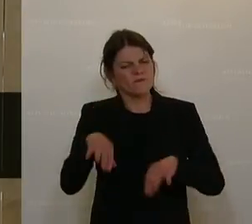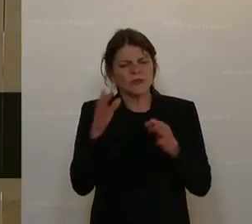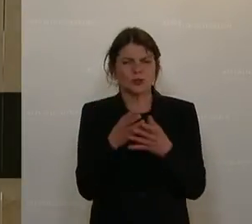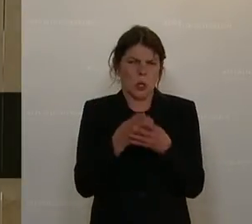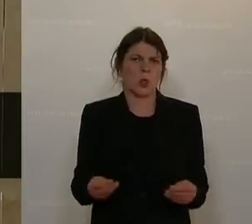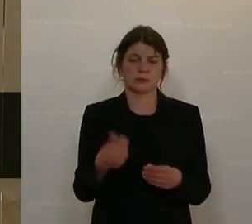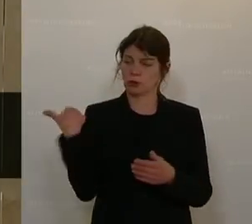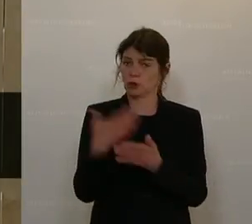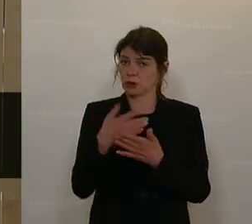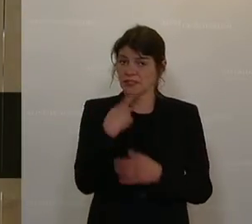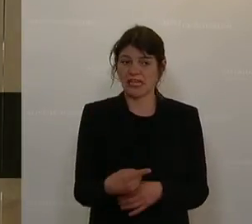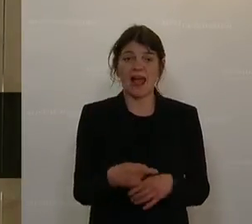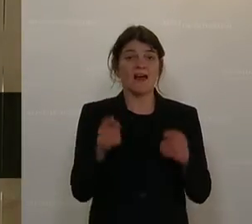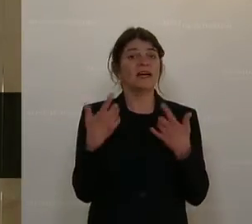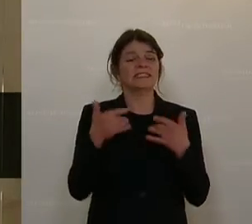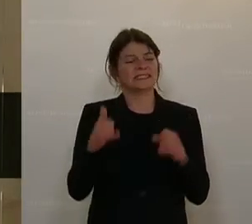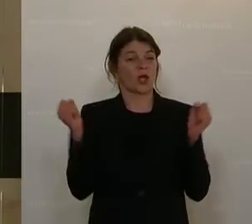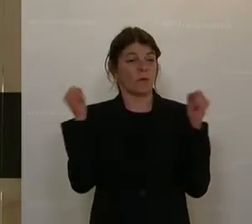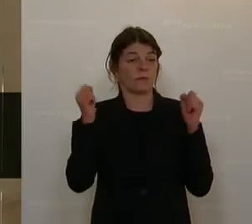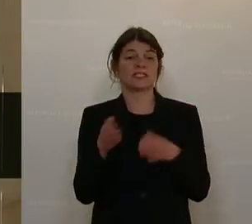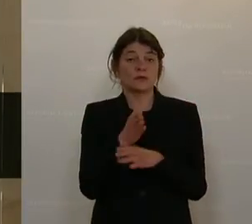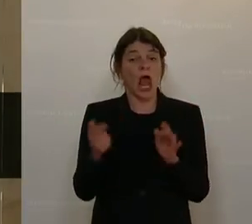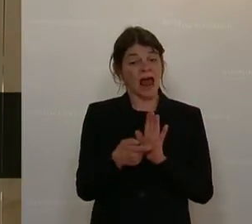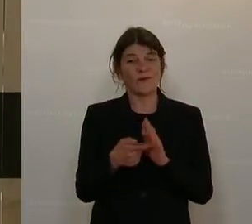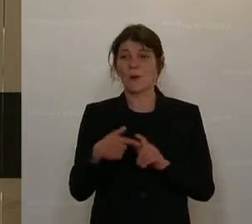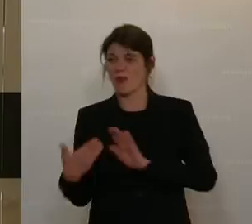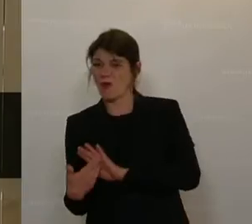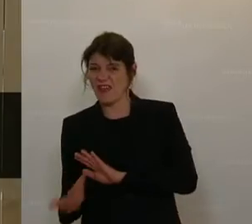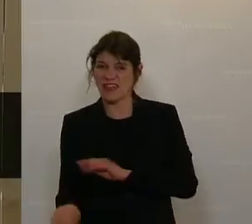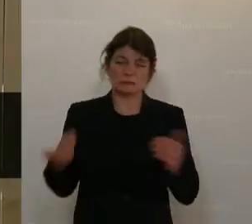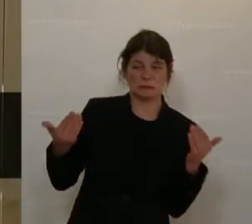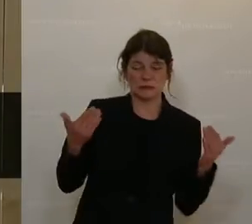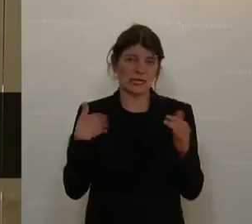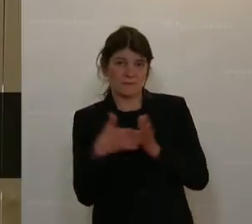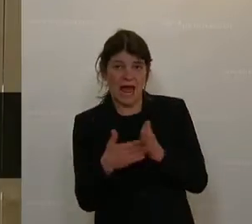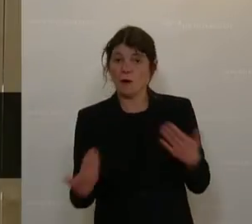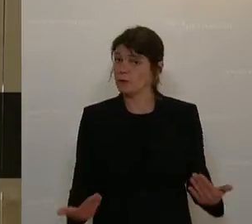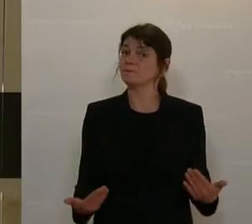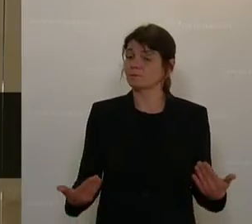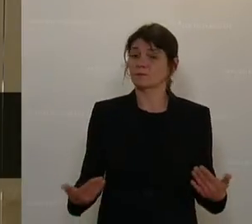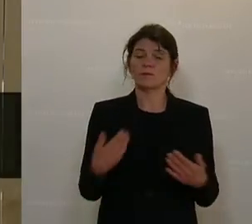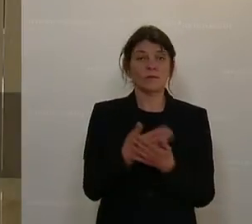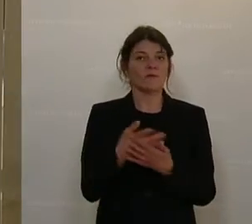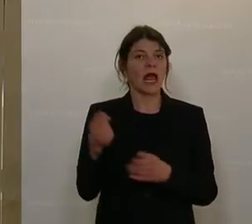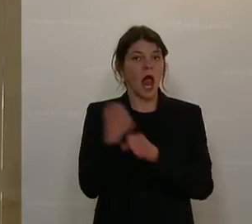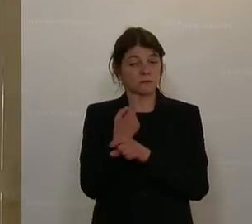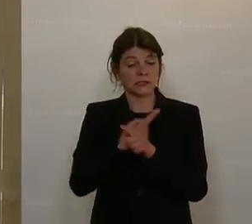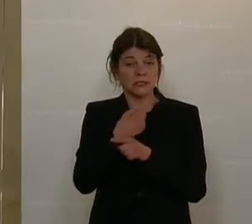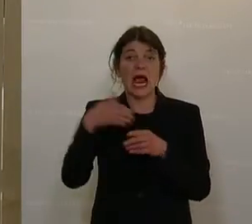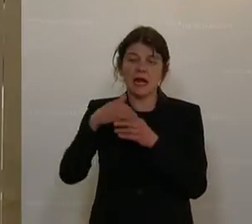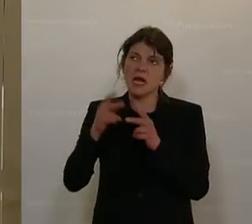angesprochen, die einfach ein Kompromiss zwischen den Anforderungen und Notwendigkeiten ist und der entsprechenden Arbeitszeit in den